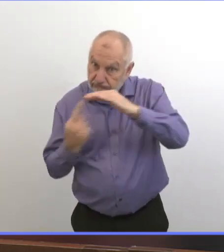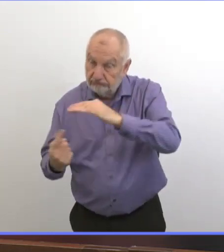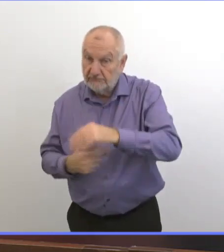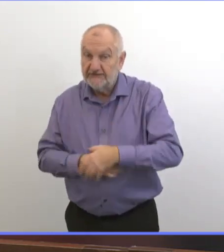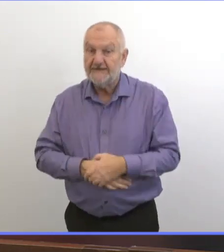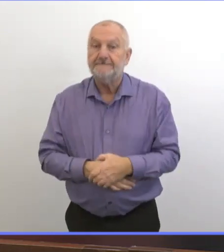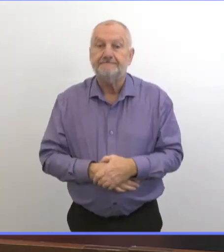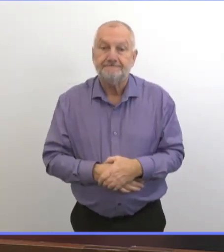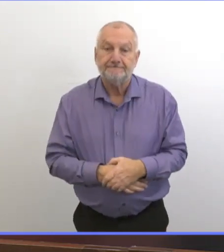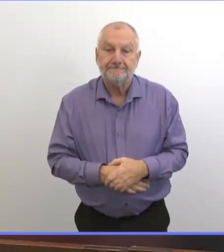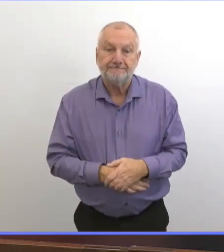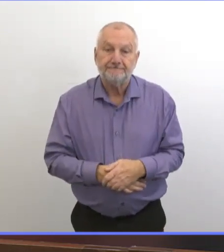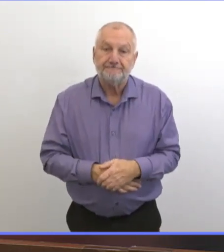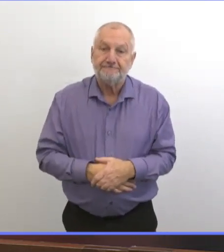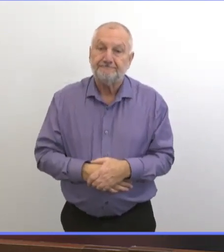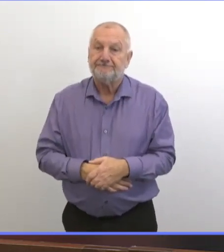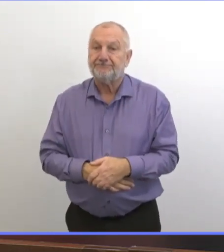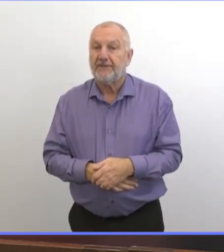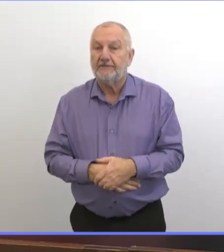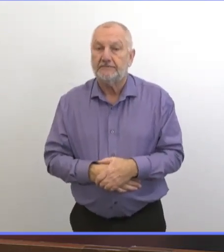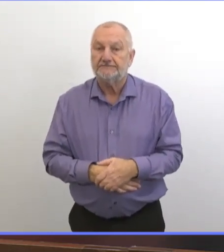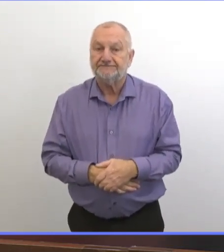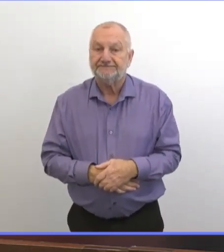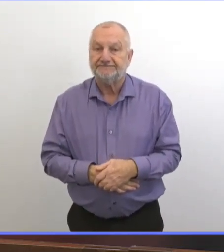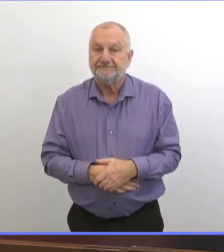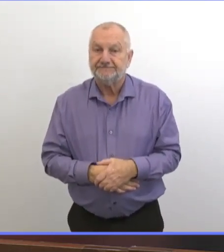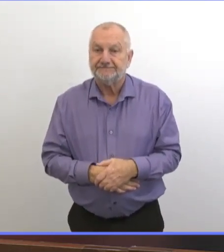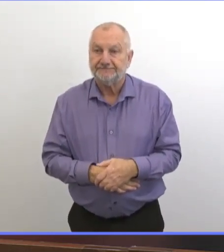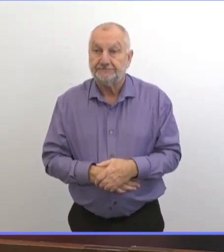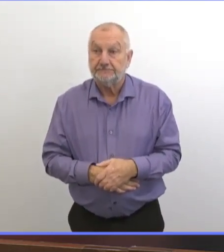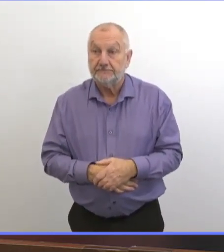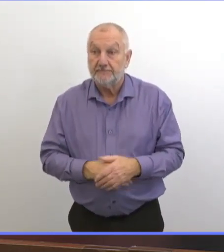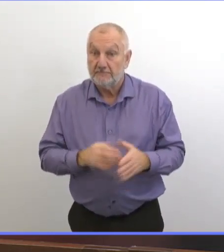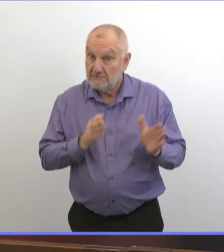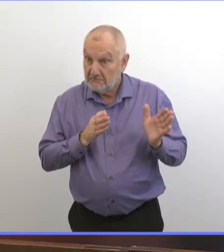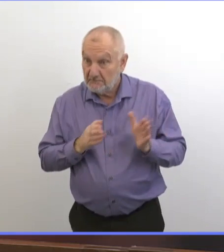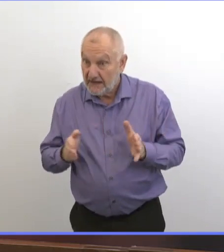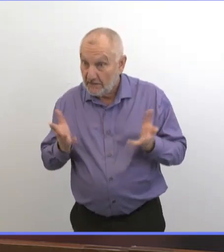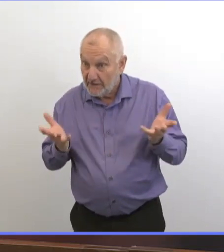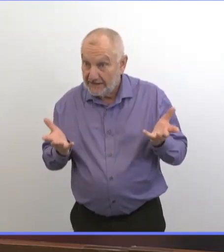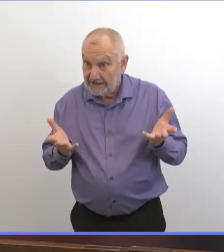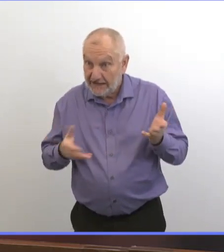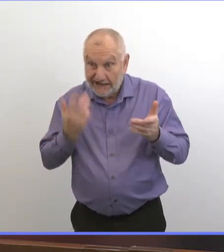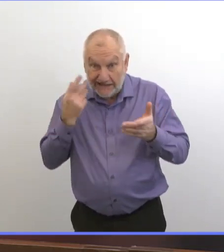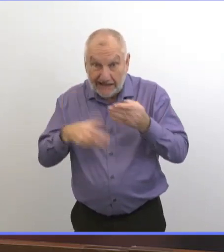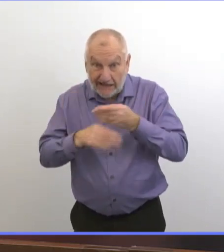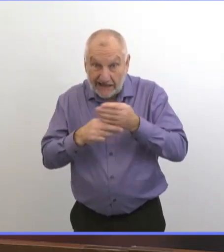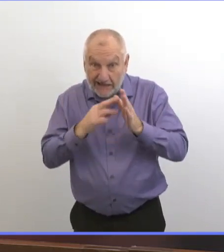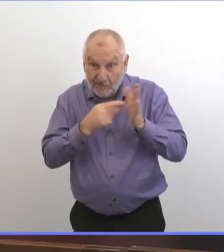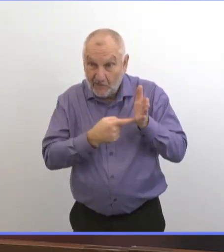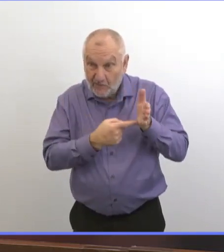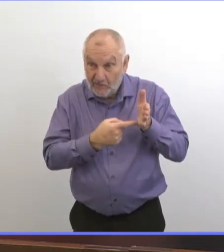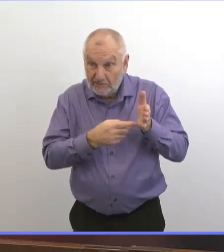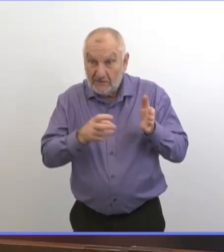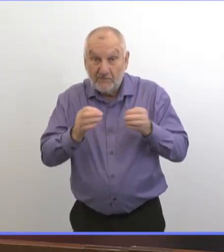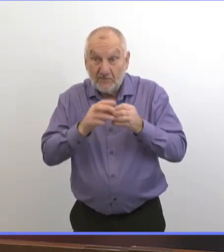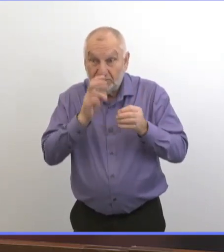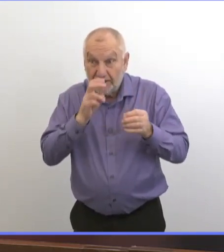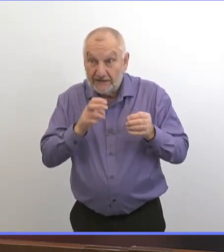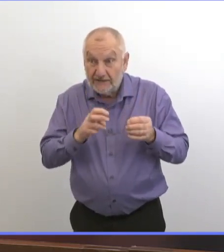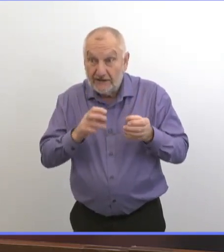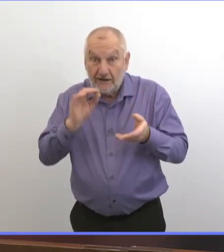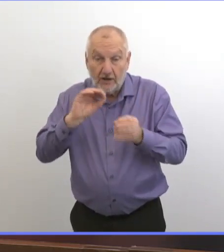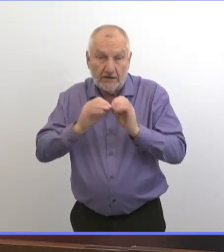Je pense que le plan, c'est que les restrictions vont faire baisser certains de ces chiffres et qu'on va pouvoir assouplir les